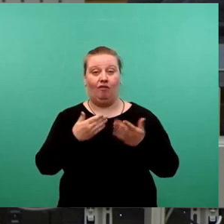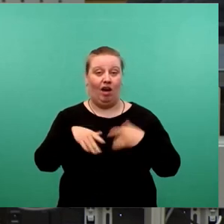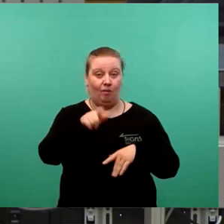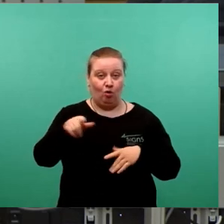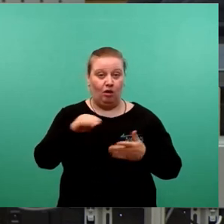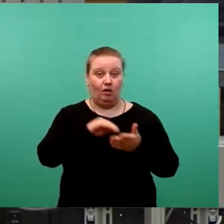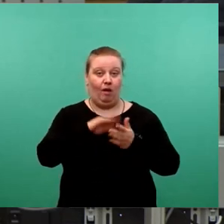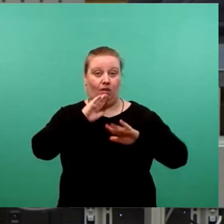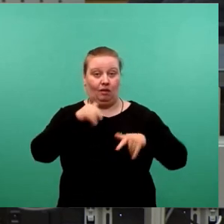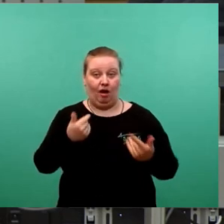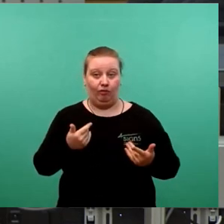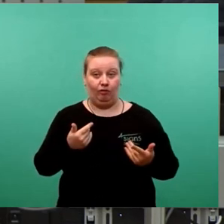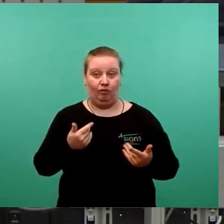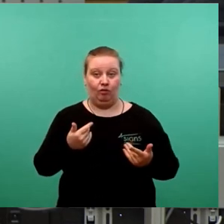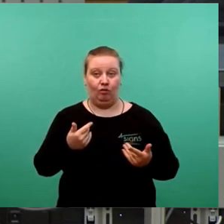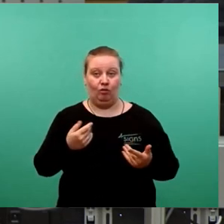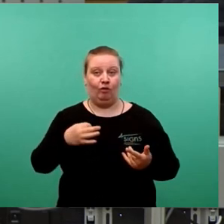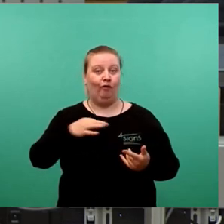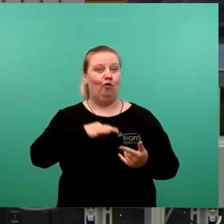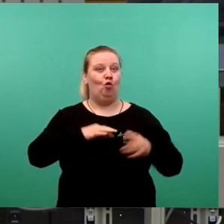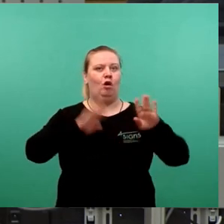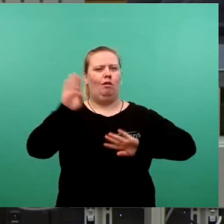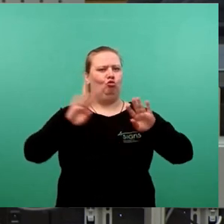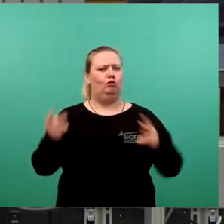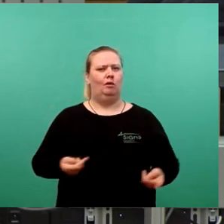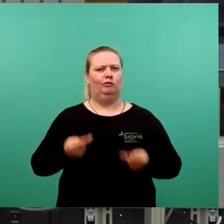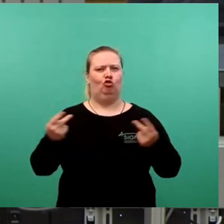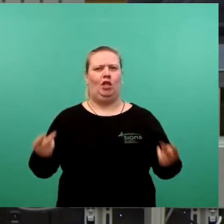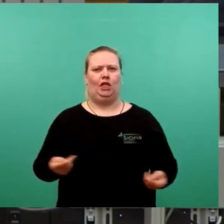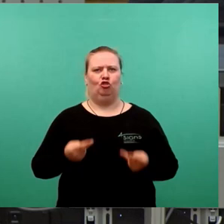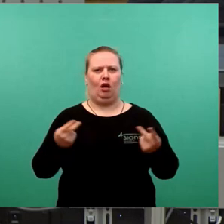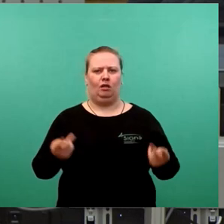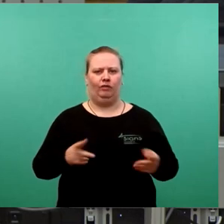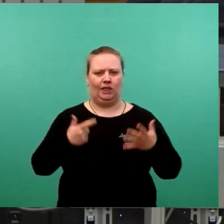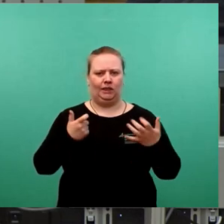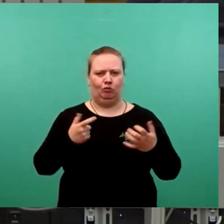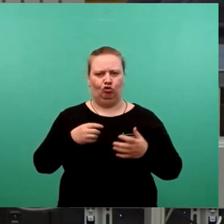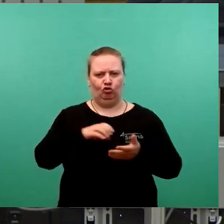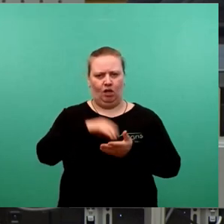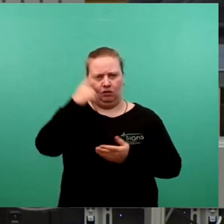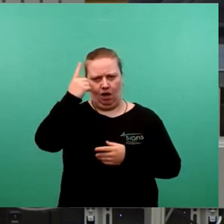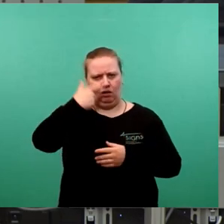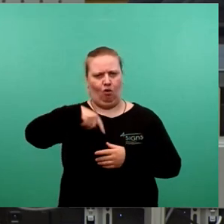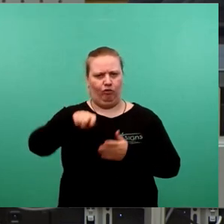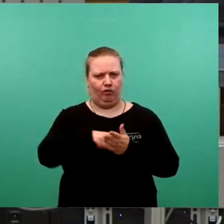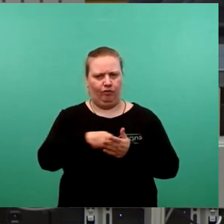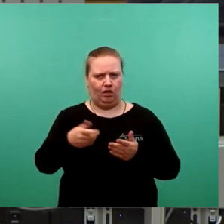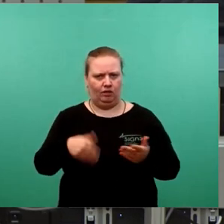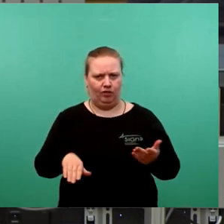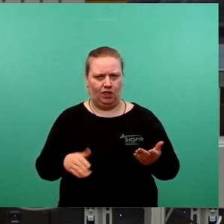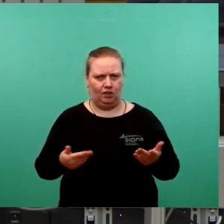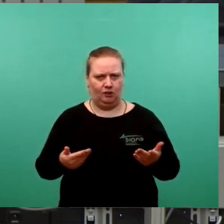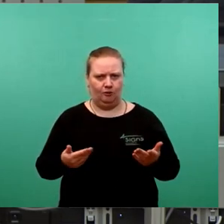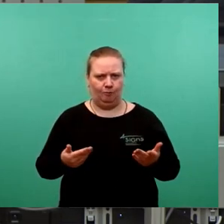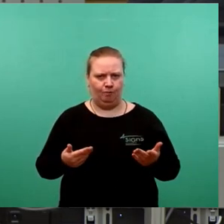durfte. Für uns eigentlich eine demokratische Selbstverständlichkeit. Wir sind 70 Stadträte, die von den Dresdnern und Dresdnerinnen gewählt